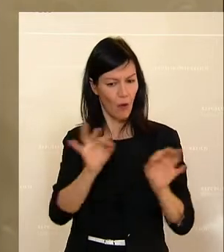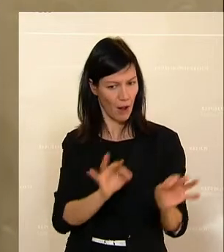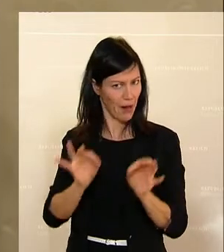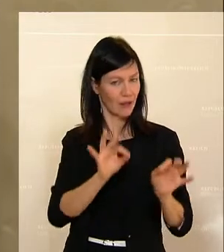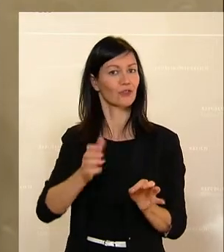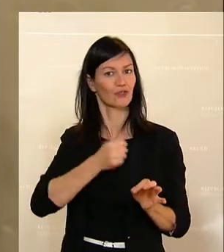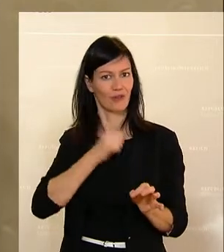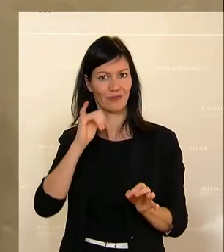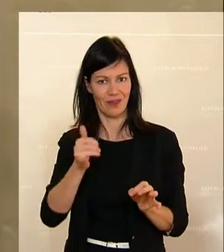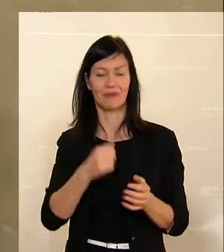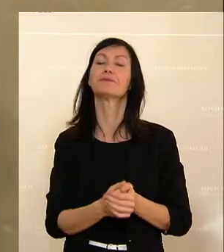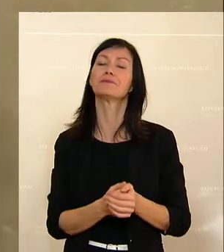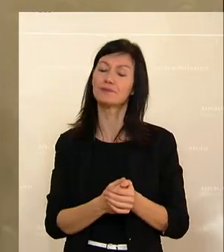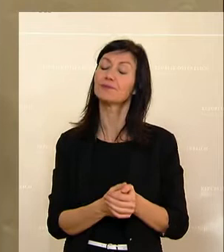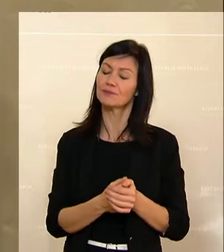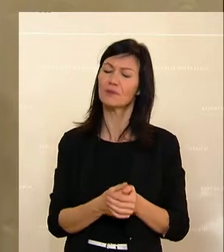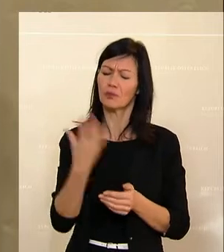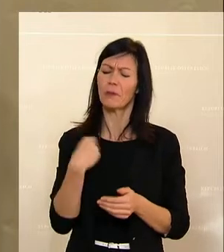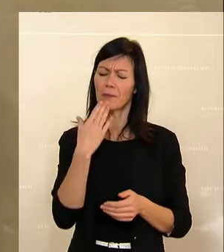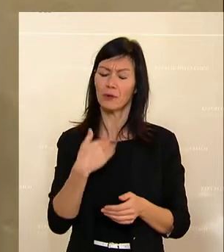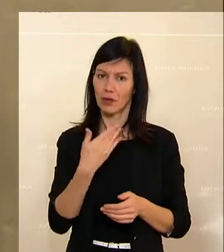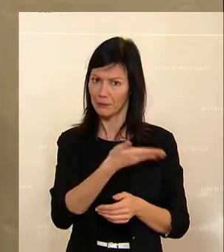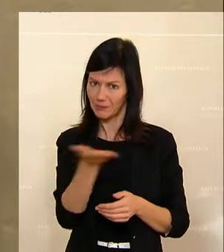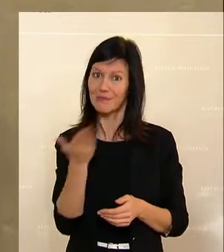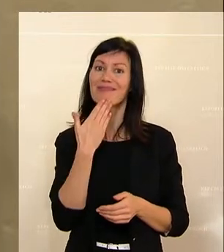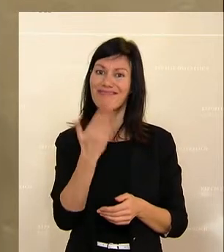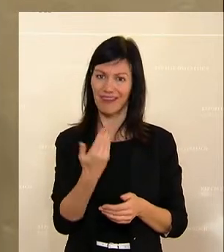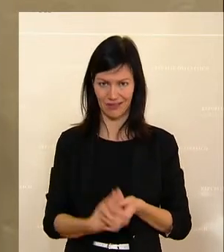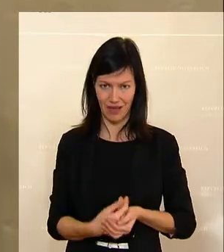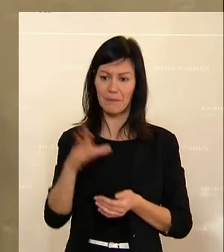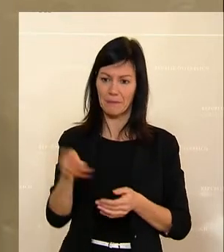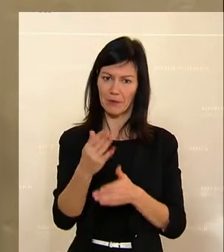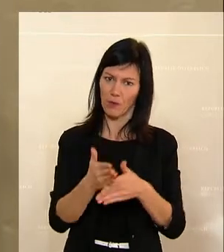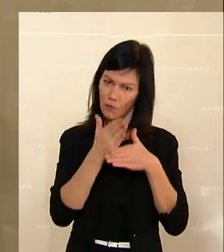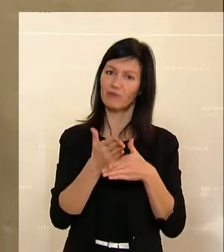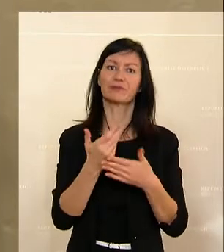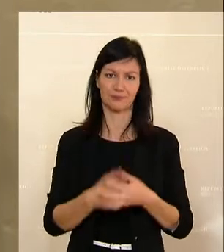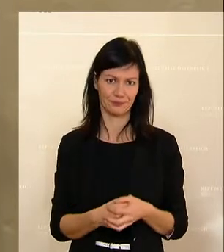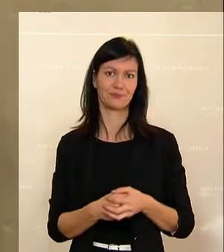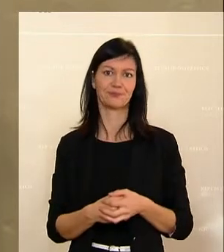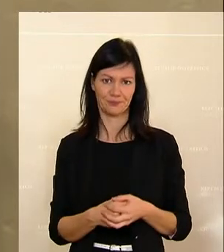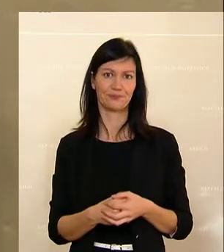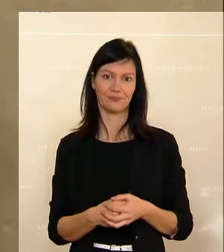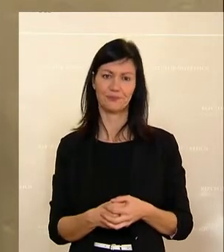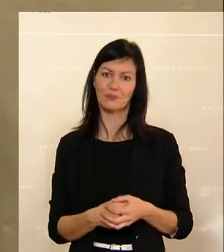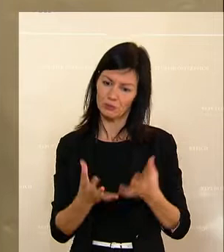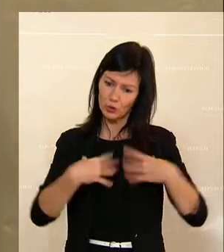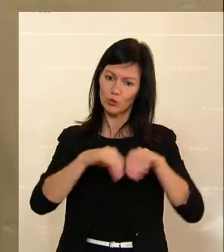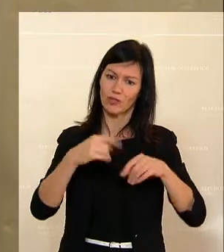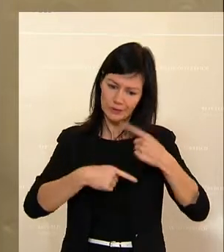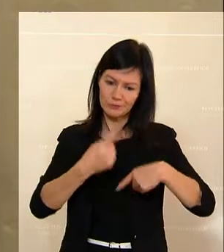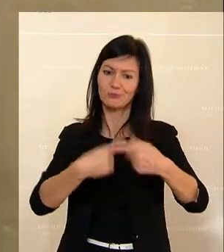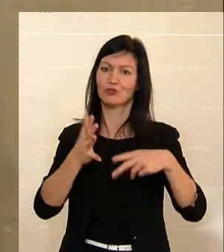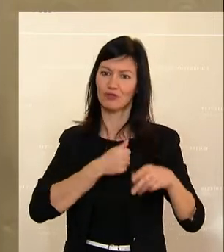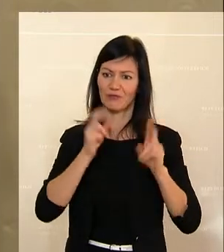gelungen und da möchte ich mich nochmal auch ganz herzlich bei allen bedanken, die auch dann hier mitgeholfen haben, das gemeinsam auf die Reise zu bringen.